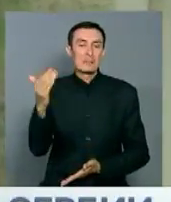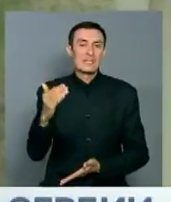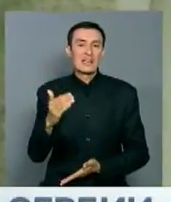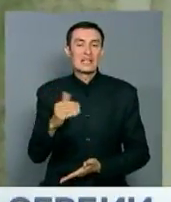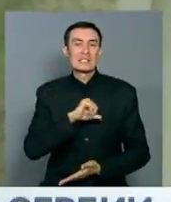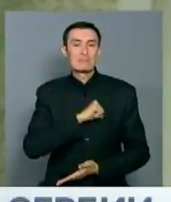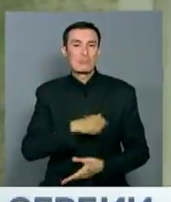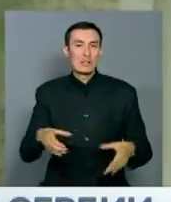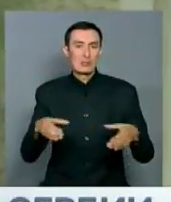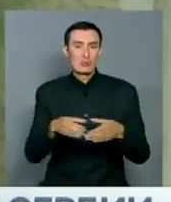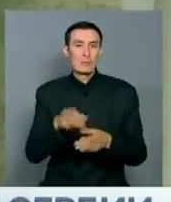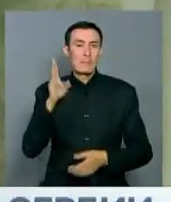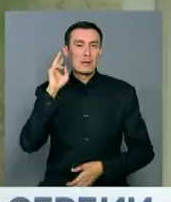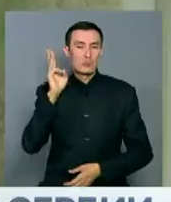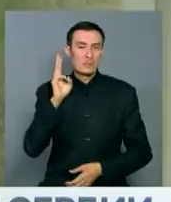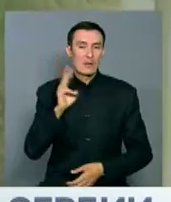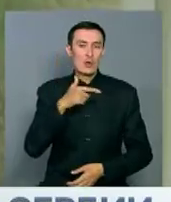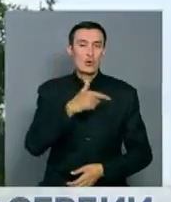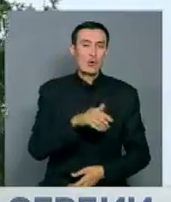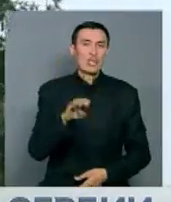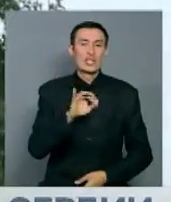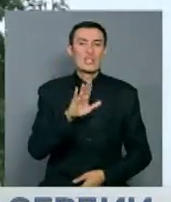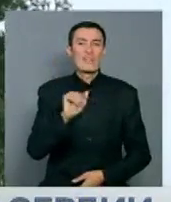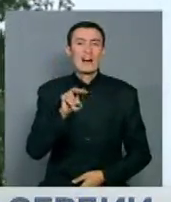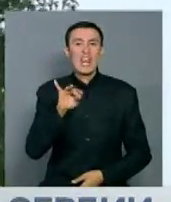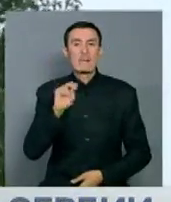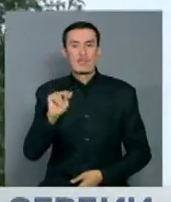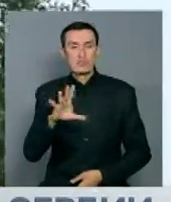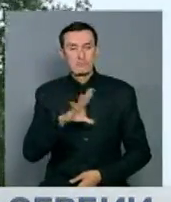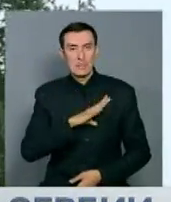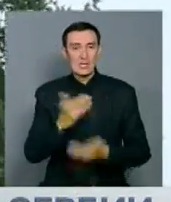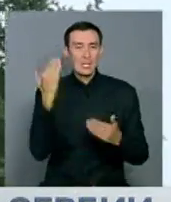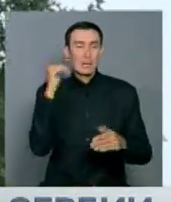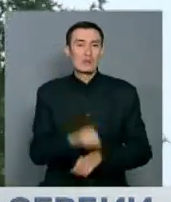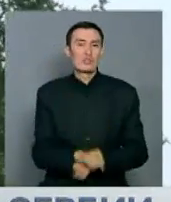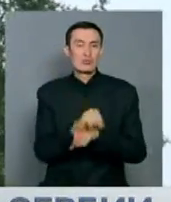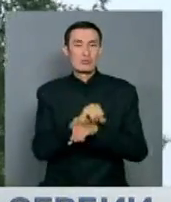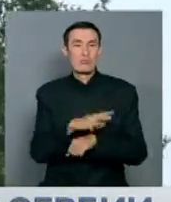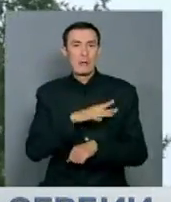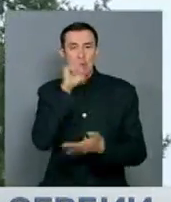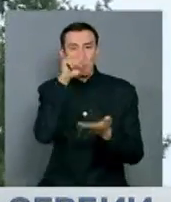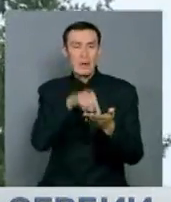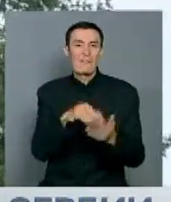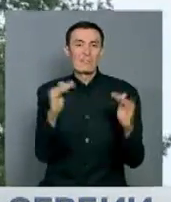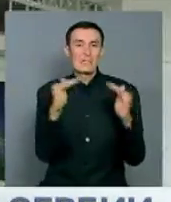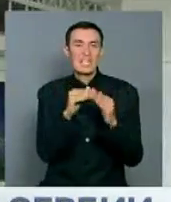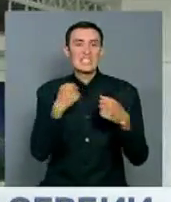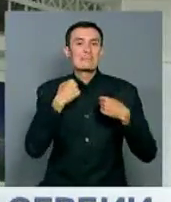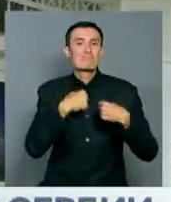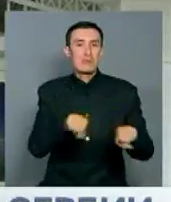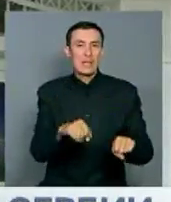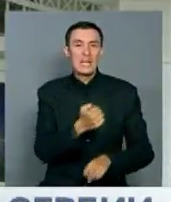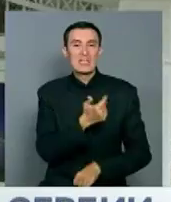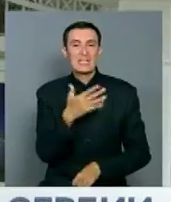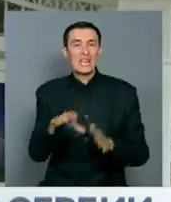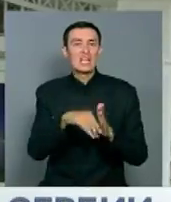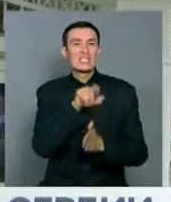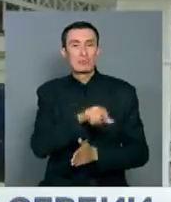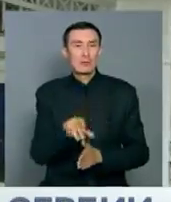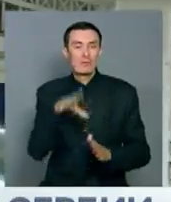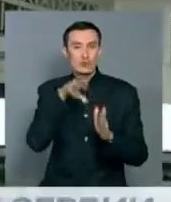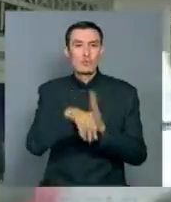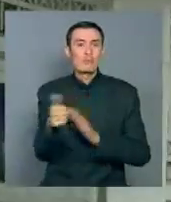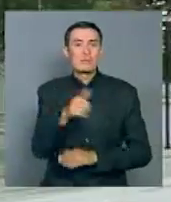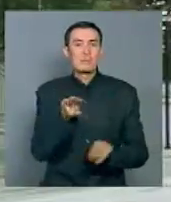спецслужб при посольстве Горван Живалевич. Тогда протестующие ворвались в здание и избили нескольких депутатов, включая